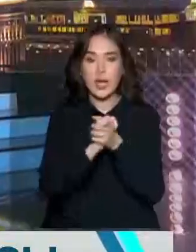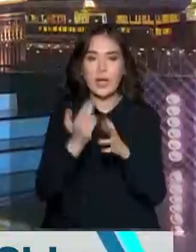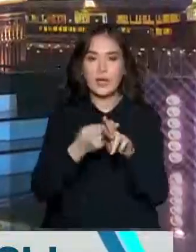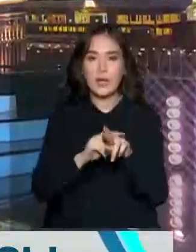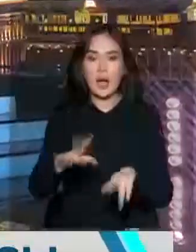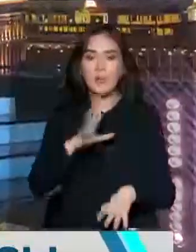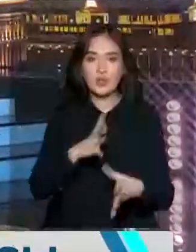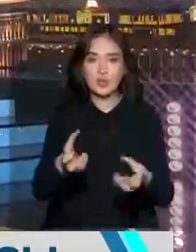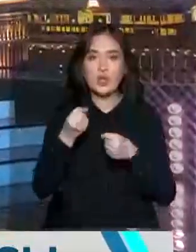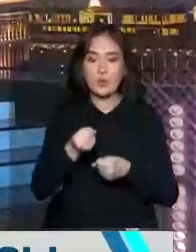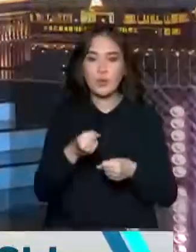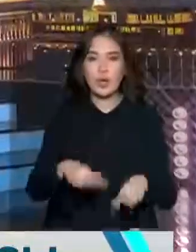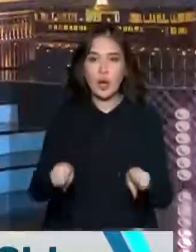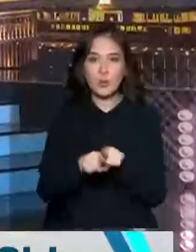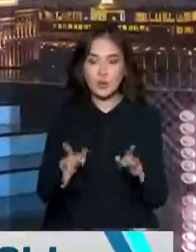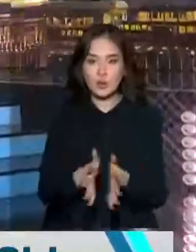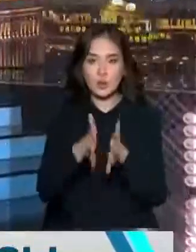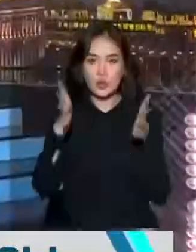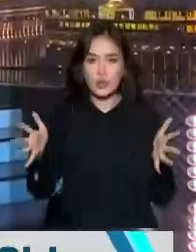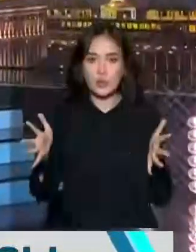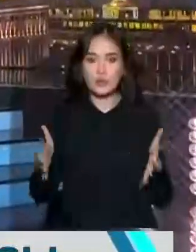ұстап тұруда болды. өйімшілікен өнер.